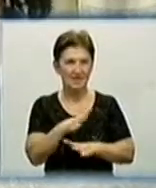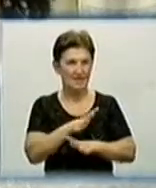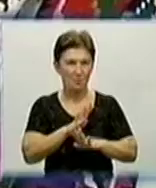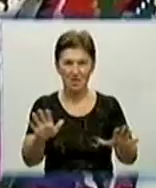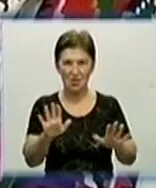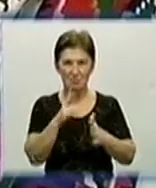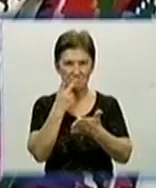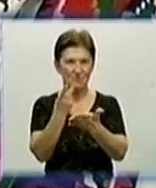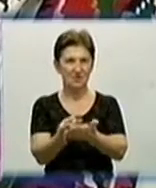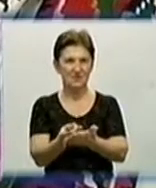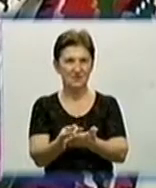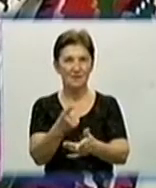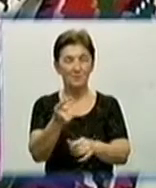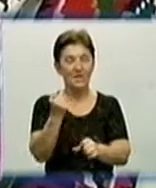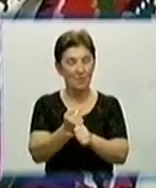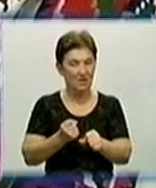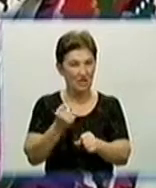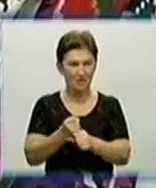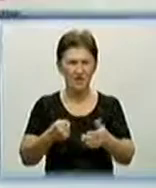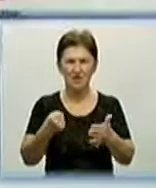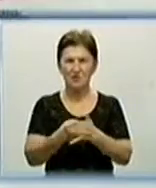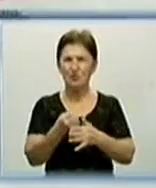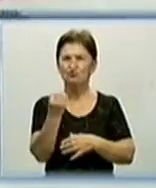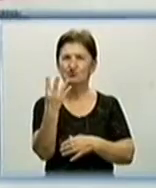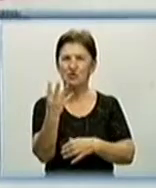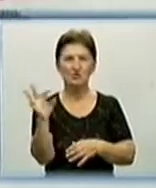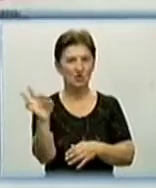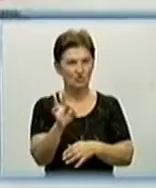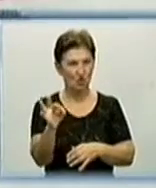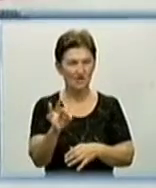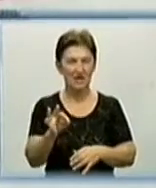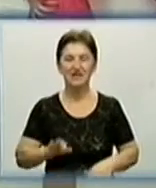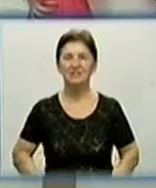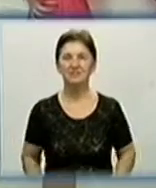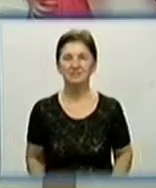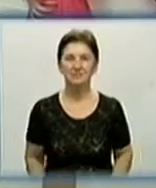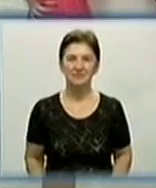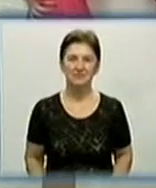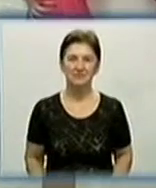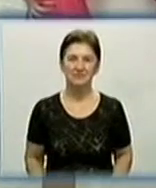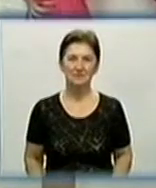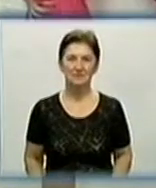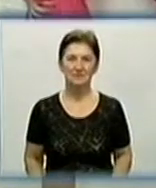представлено. Працюватиме виставка до свята покрови 14 жовтня. Микола Мумига, Іван Фоміченко. День за днем.